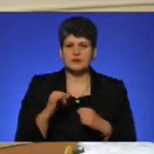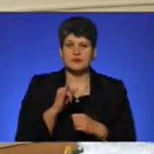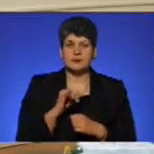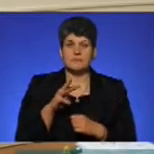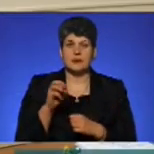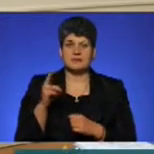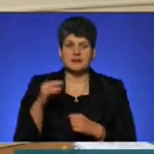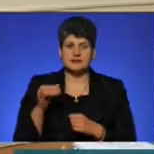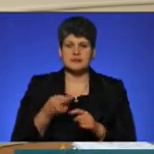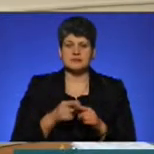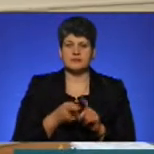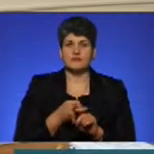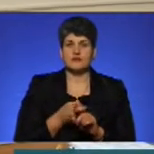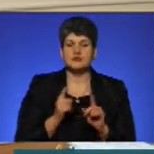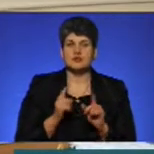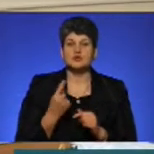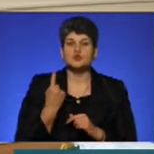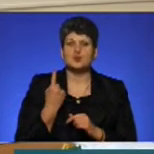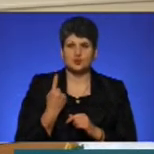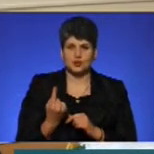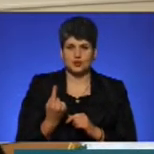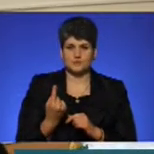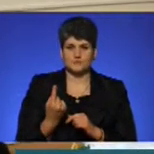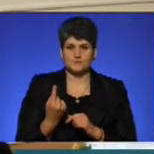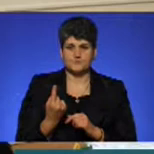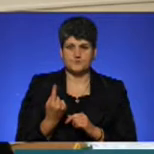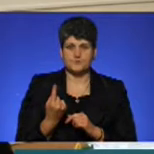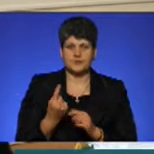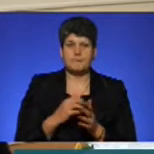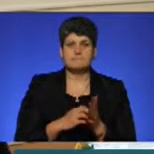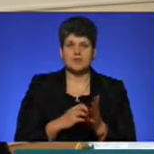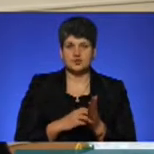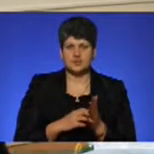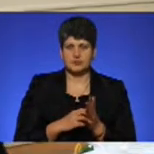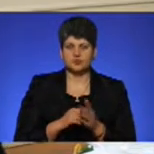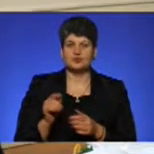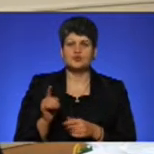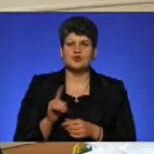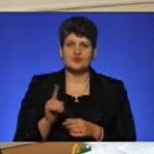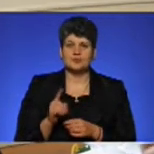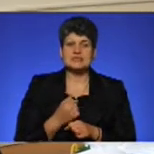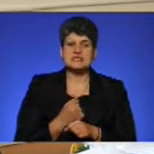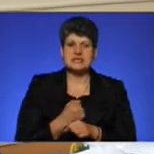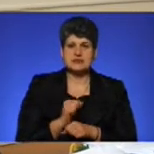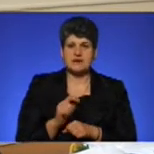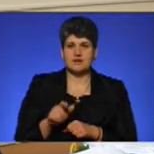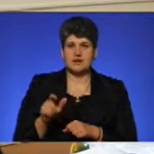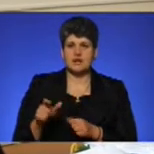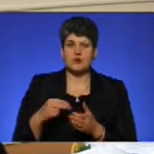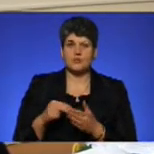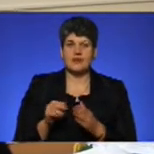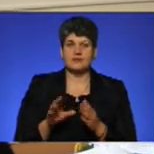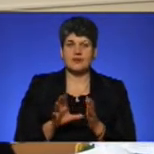Це пов'язано тільки з одною причиною, щоб заставити людей купляти